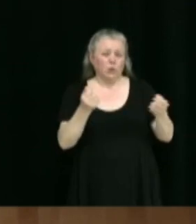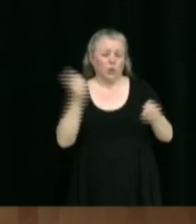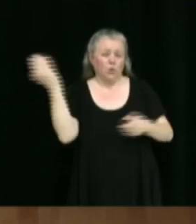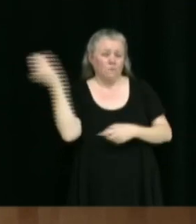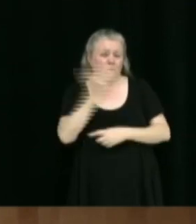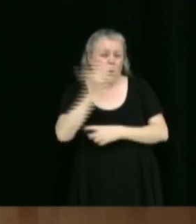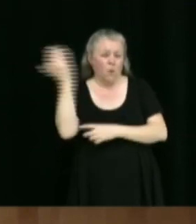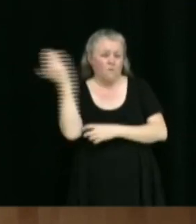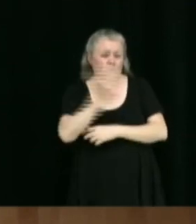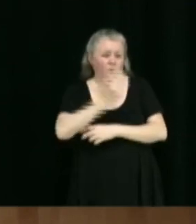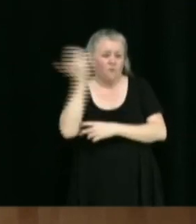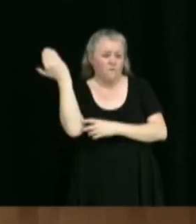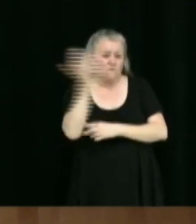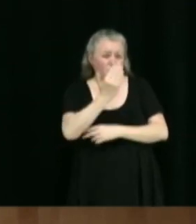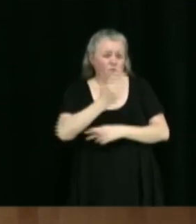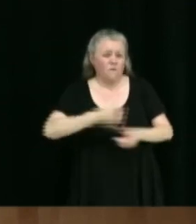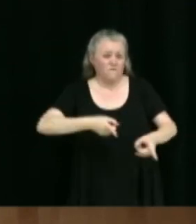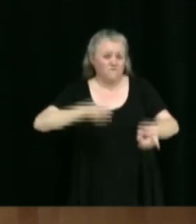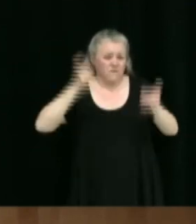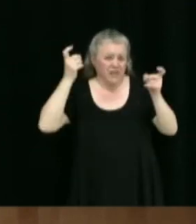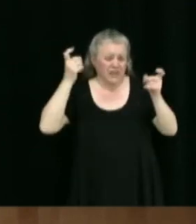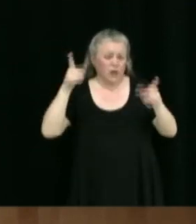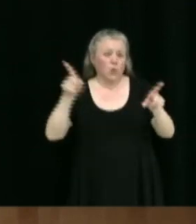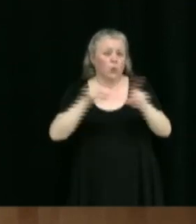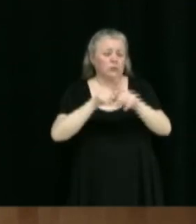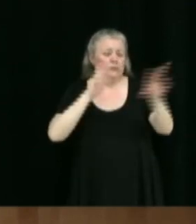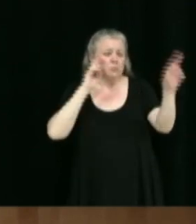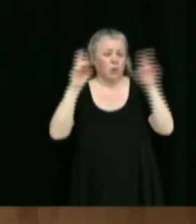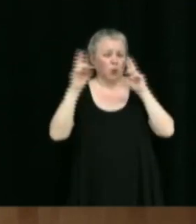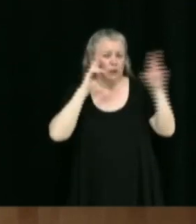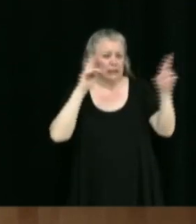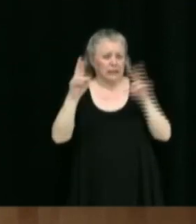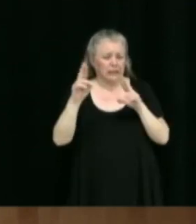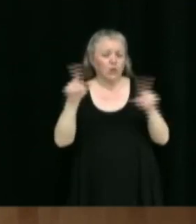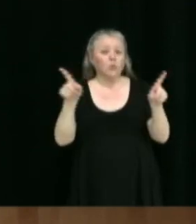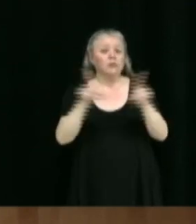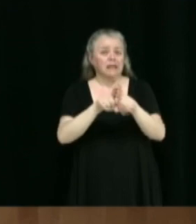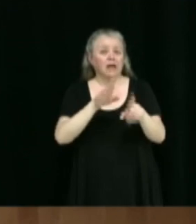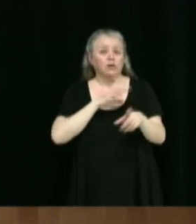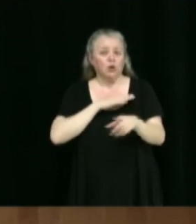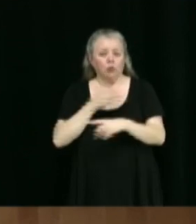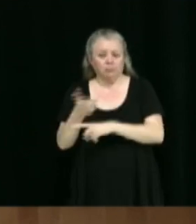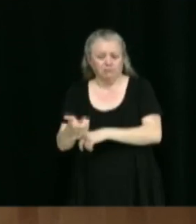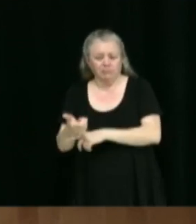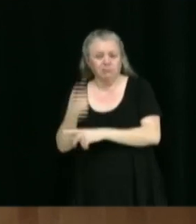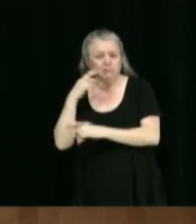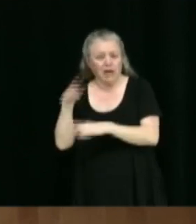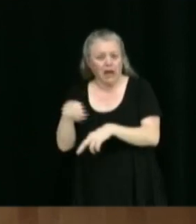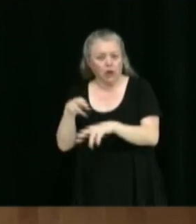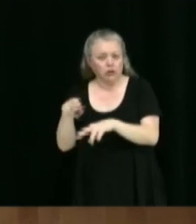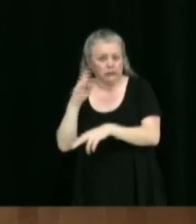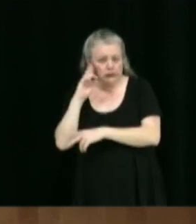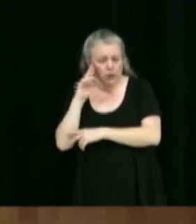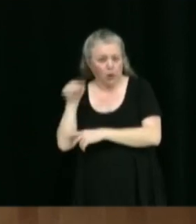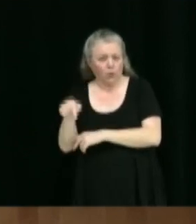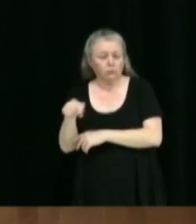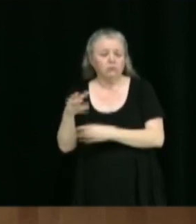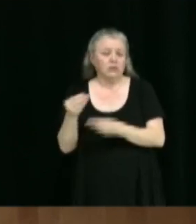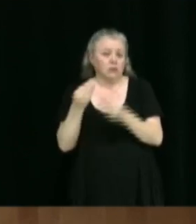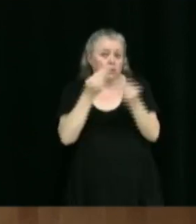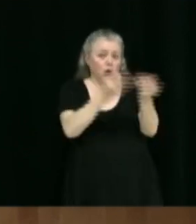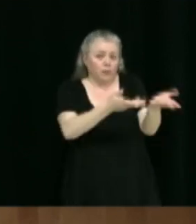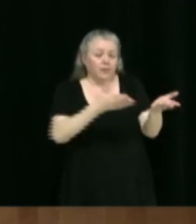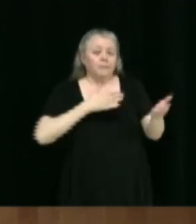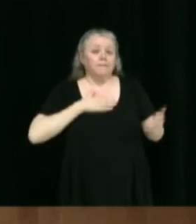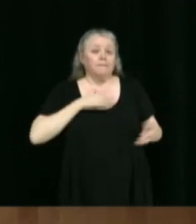vite, qui font beaucoup de bruit, il y a même des enregistrements sonores. Donc, on veut vous remettre ça. Ma question,